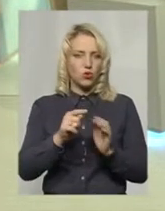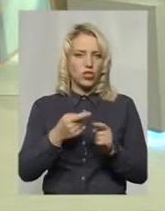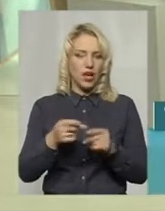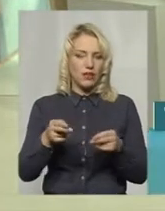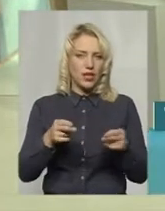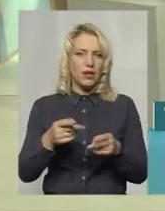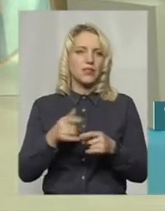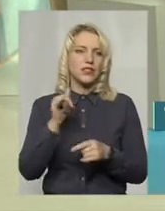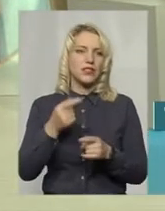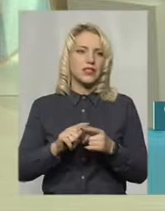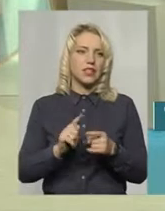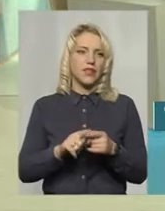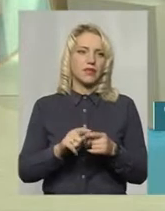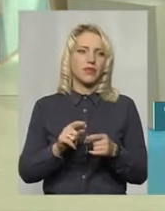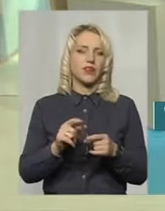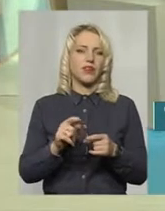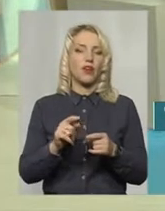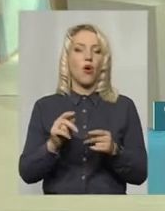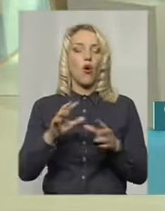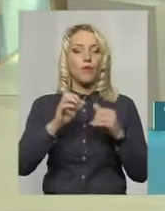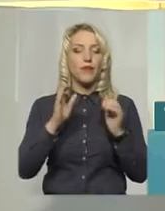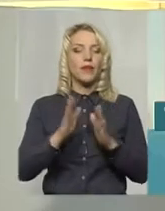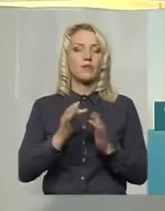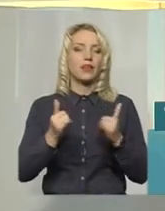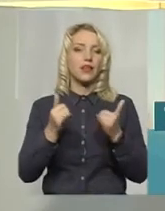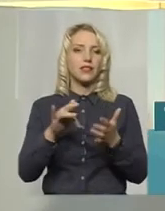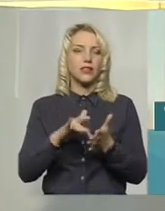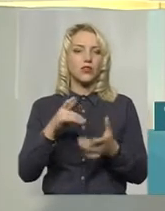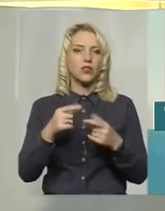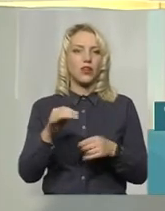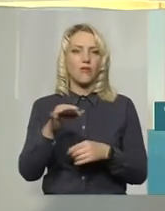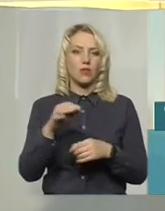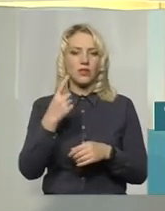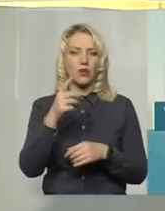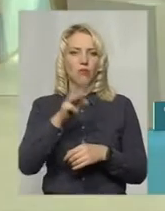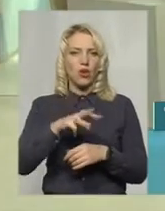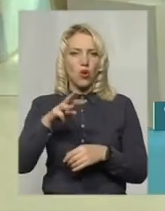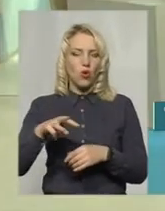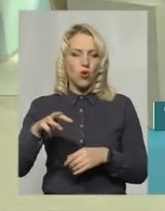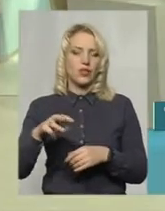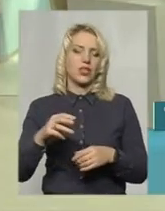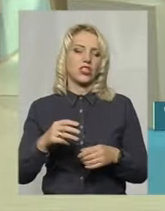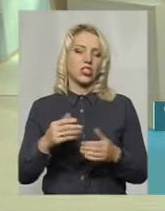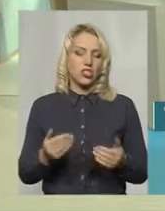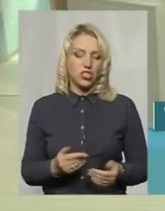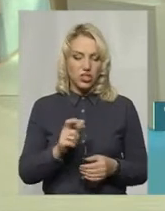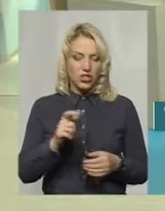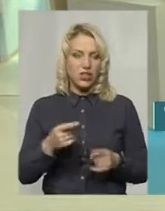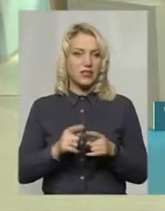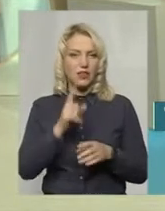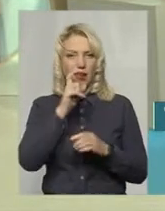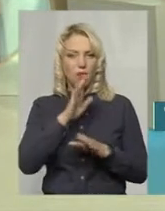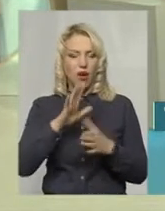'єм для центру, скажімо так, де в області близько мільйона жителів, це непоганий результат. Але, на жаль,